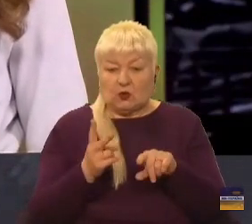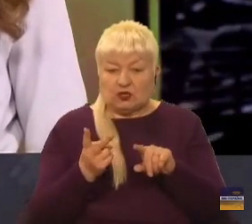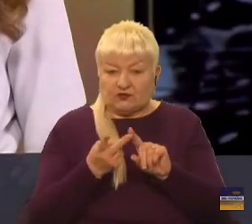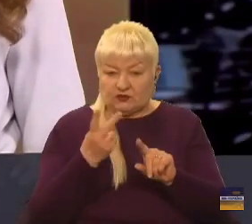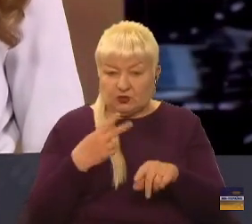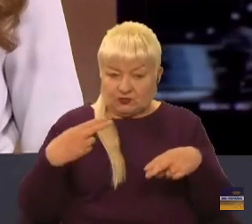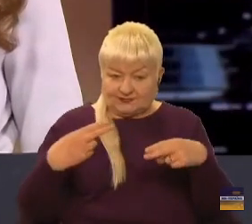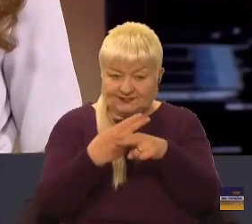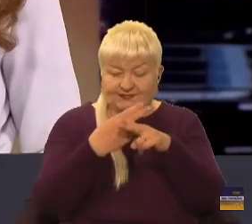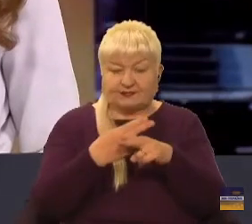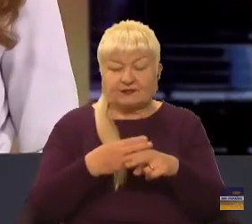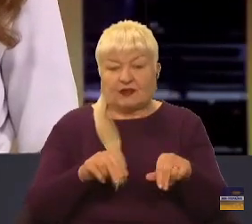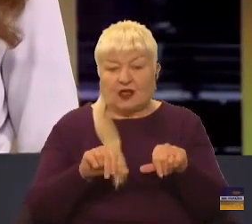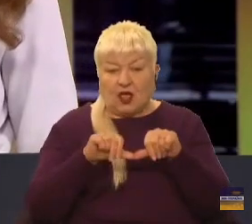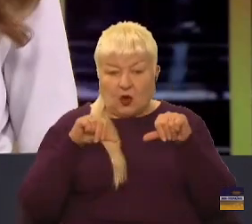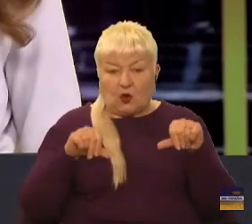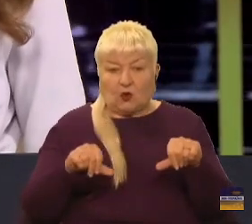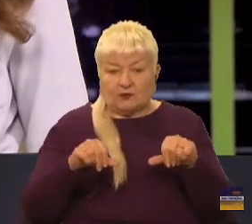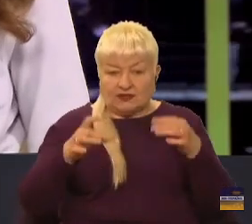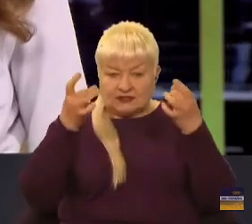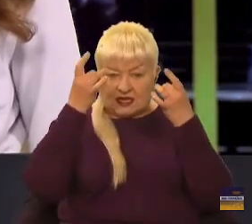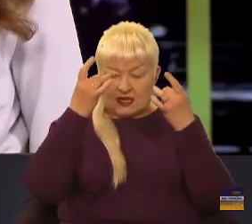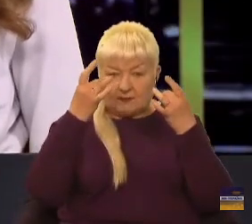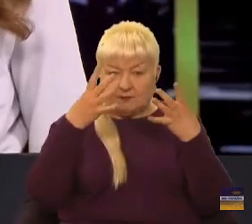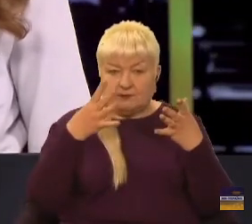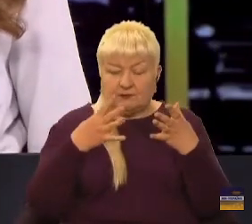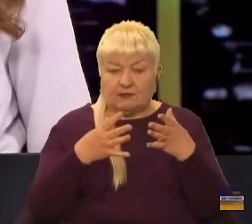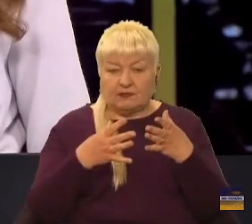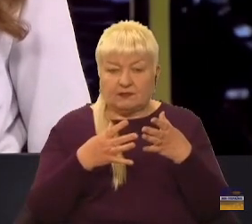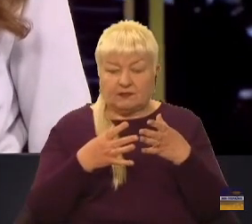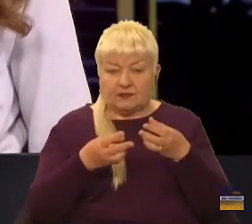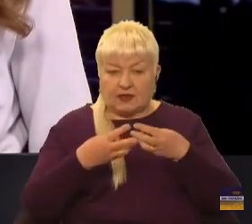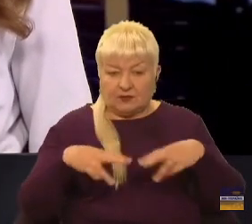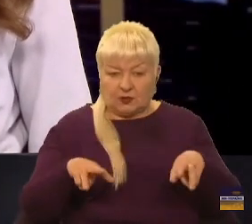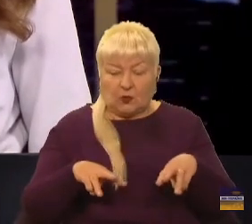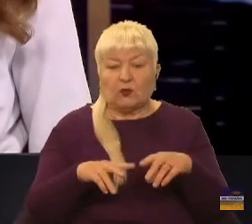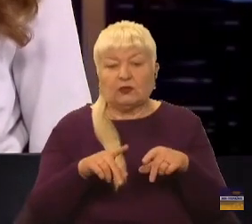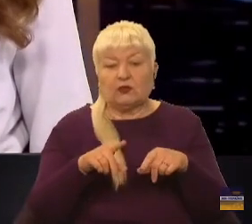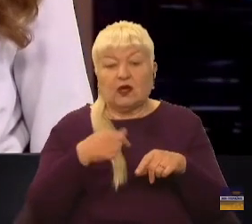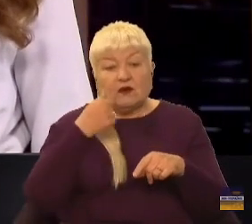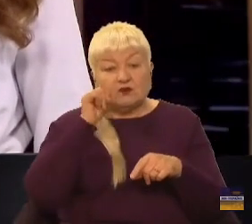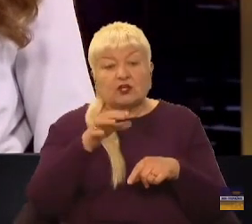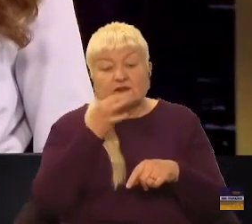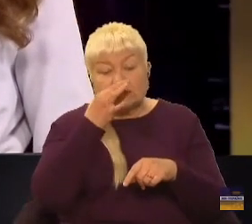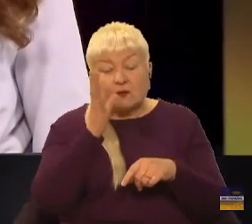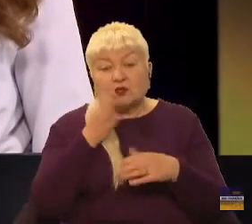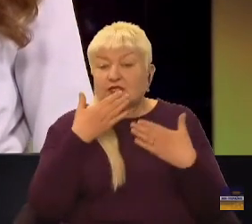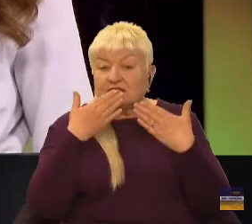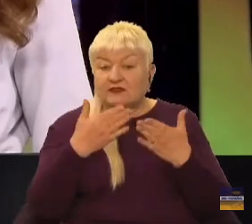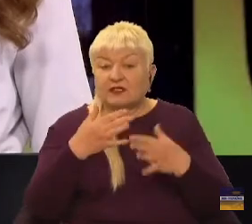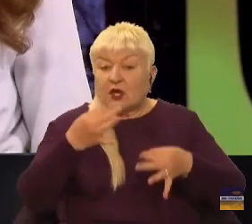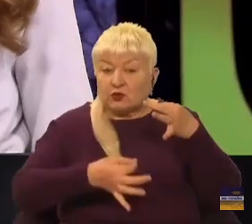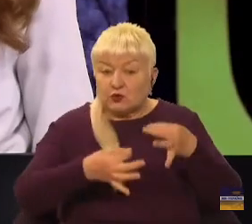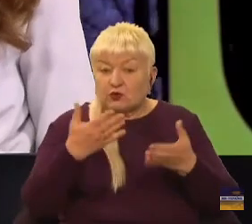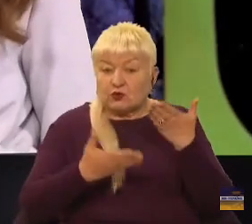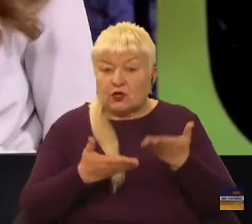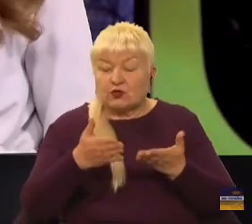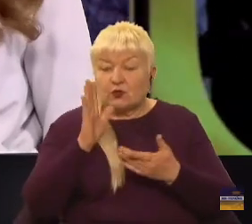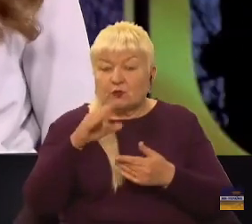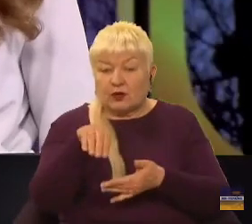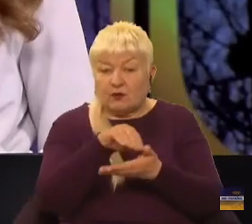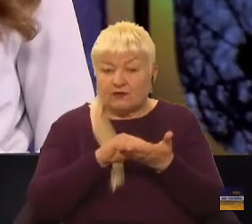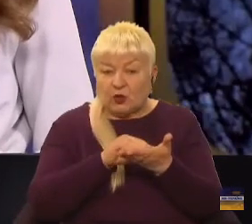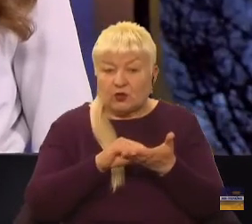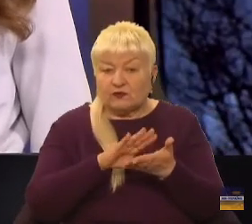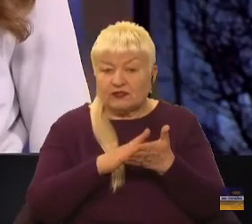заваді комісії Мінкульту, є друге звернення до поліції. Вчора ви сказали, що будете звертатись до суду, якщо буде повторюватись ситуація.